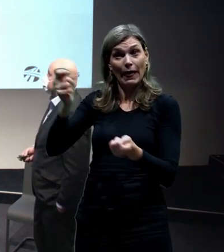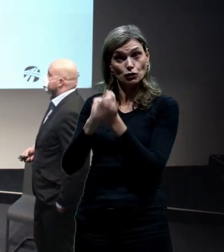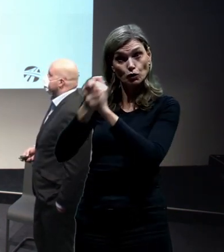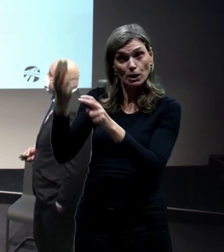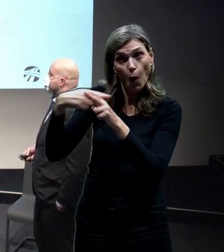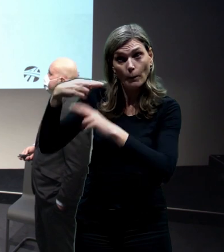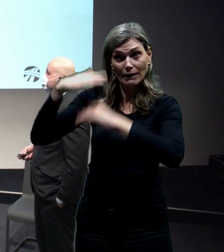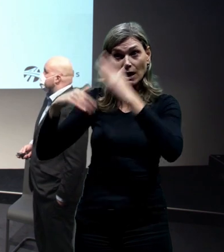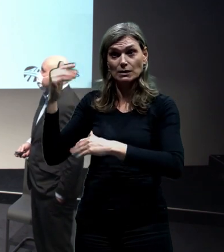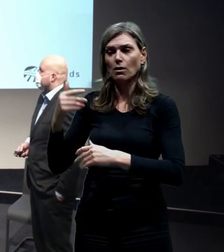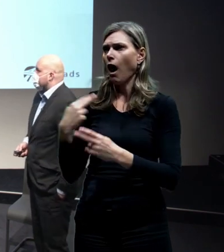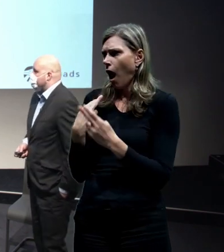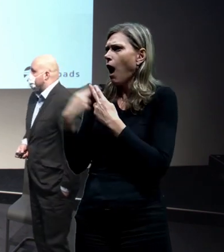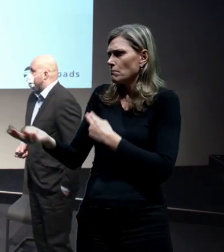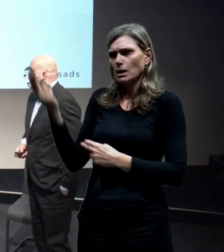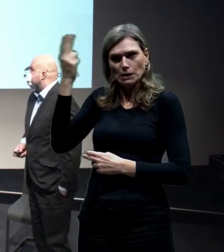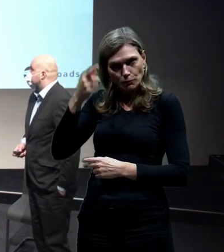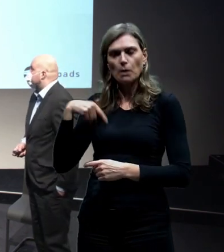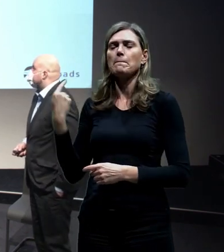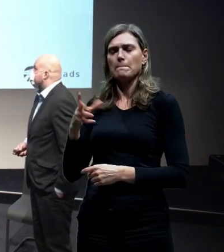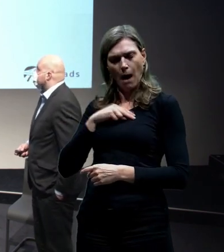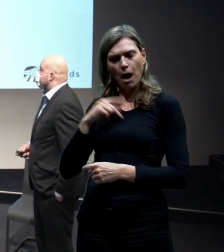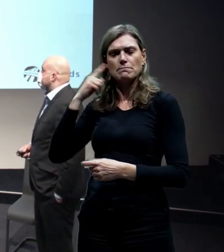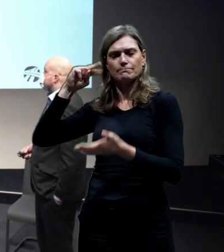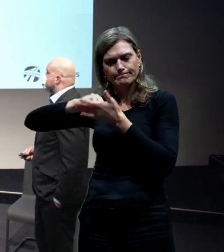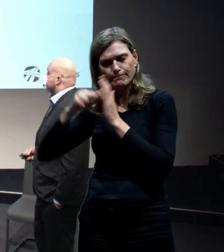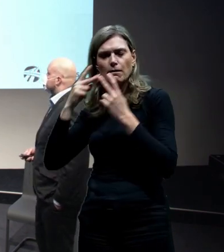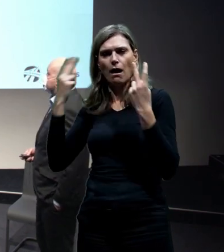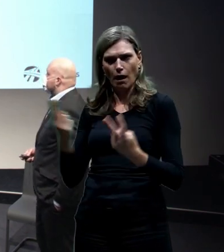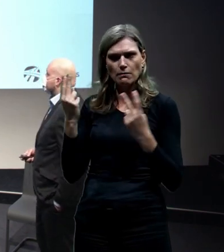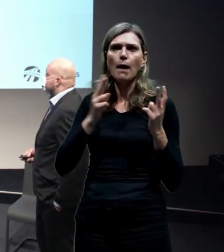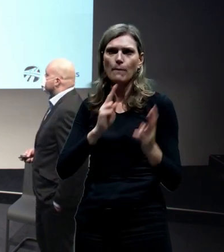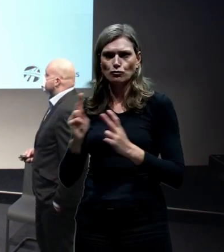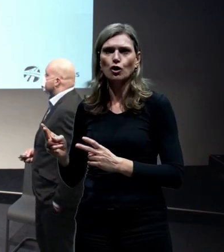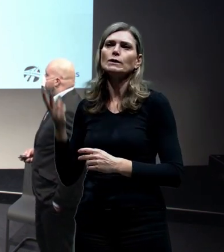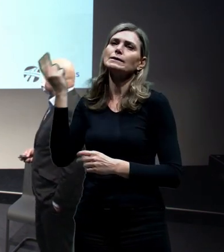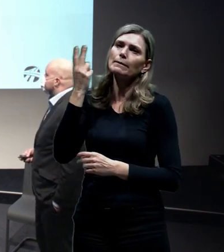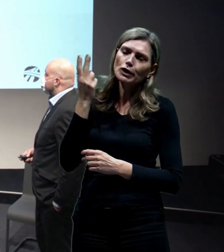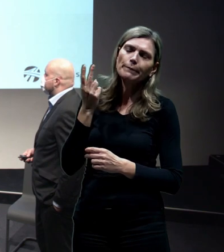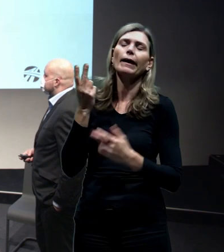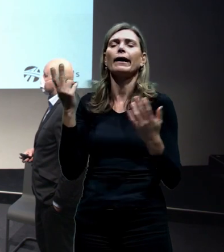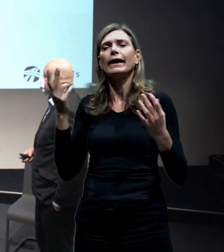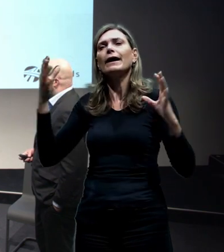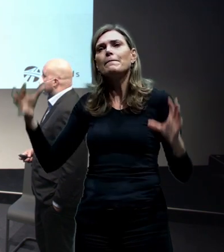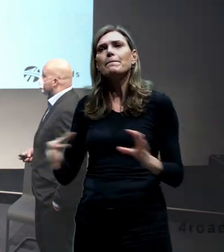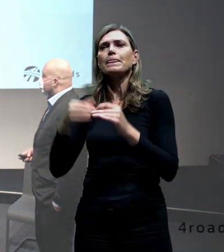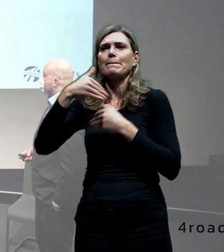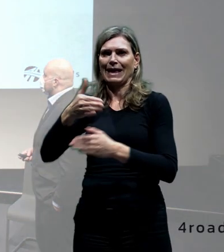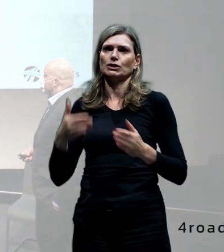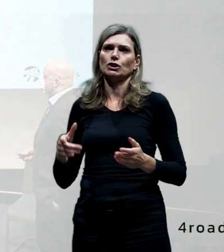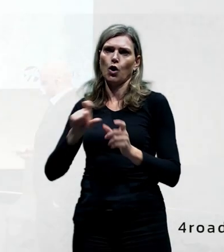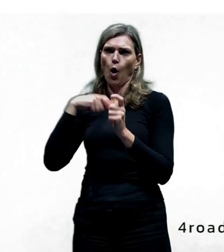chceme říct, že se Holešovičky řeší. Mají řešení v kombinaci s pokračováním Městského okruhu.